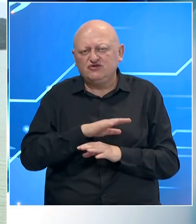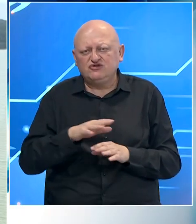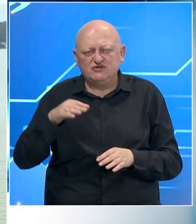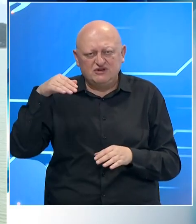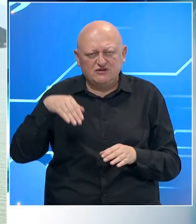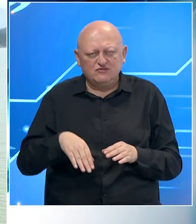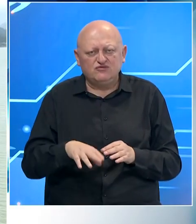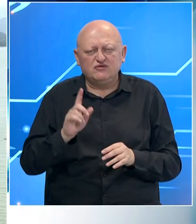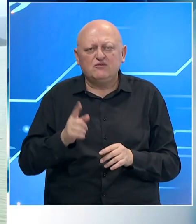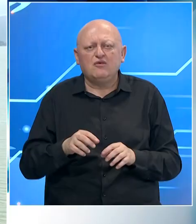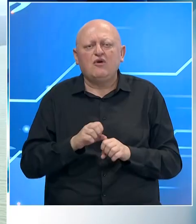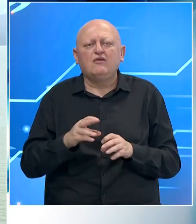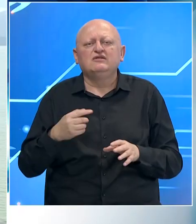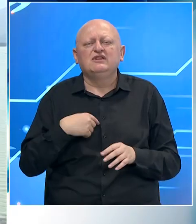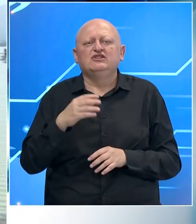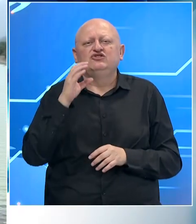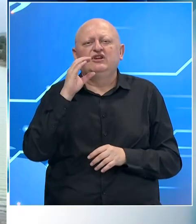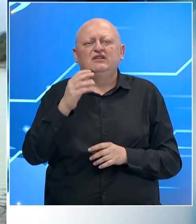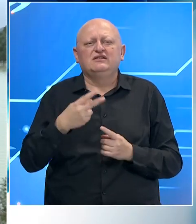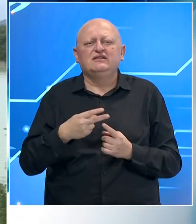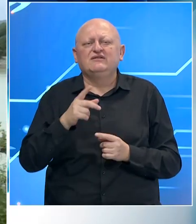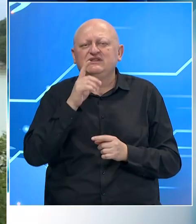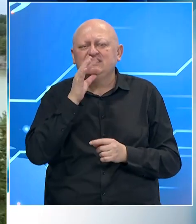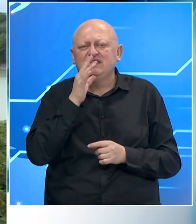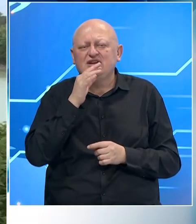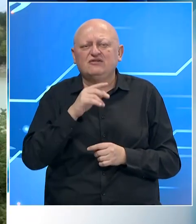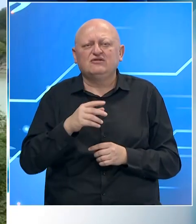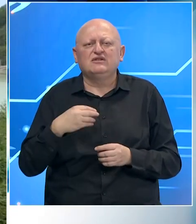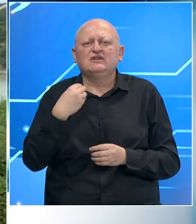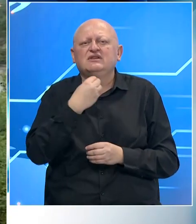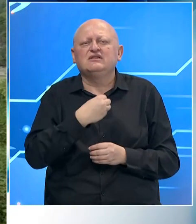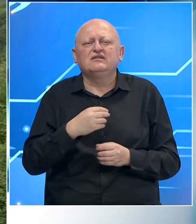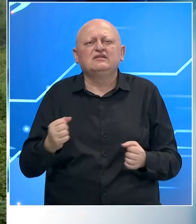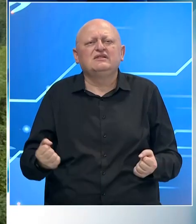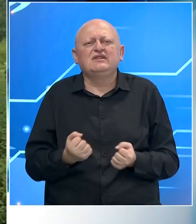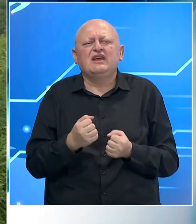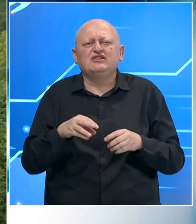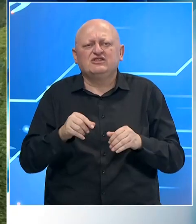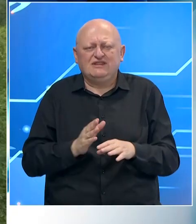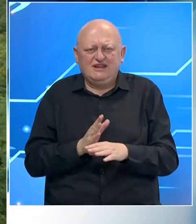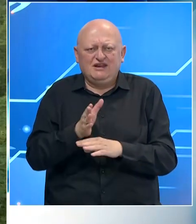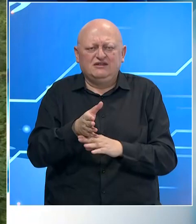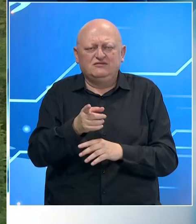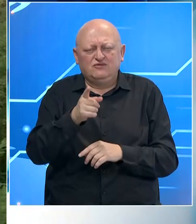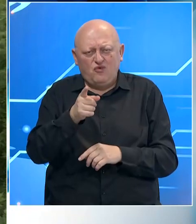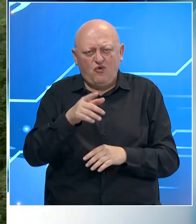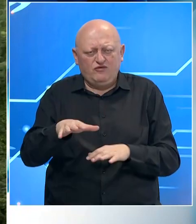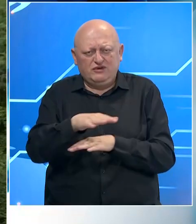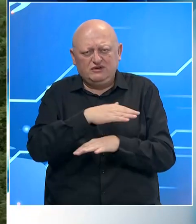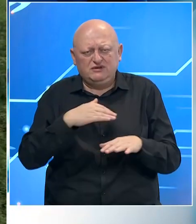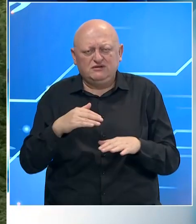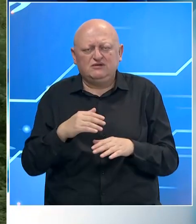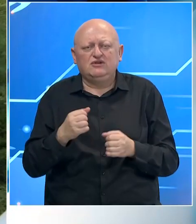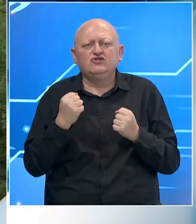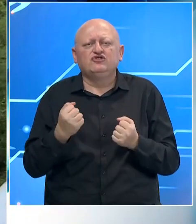spuste, ali moramo obavijesti naše gladaoce televizije. Da su strašno neprestupačni tereni ovdje i ono što